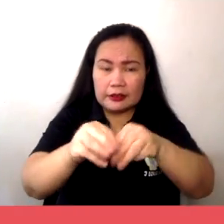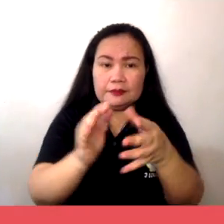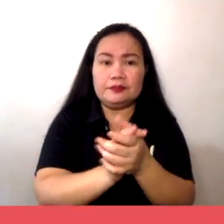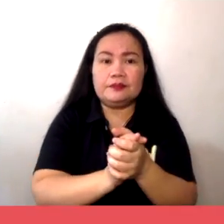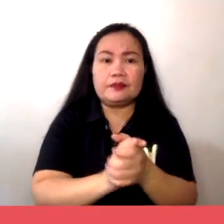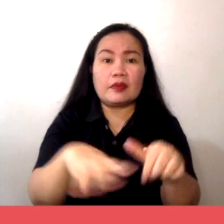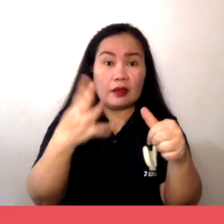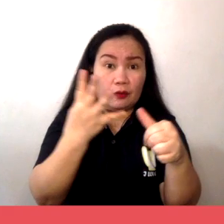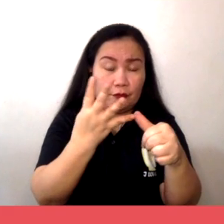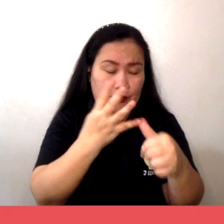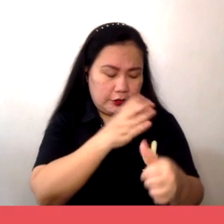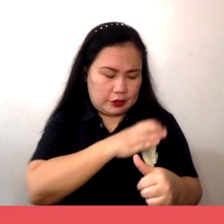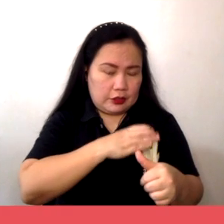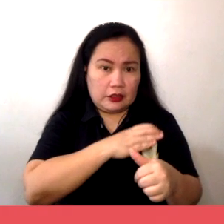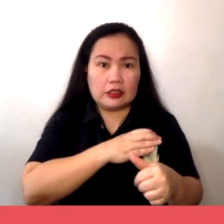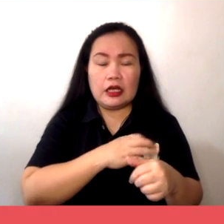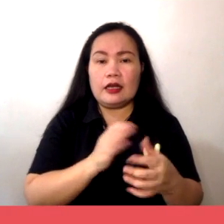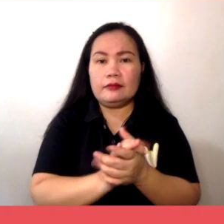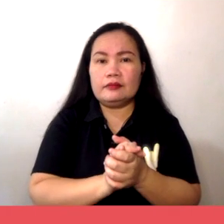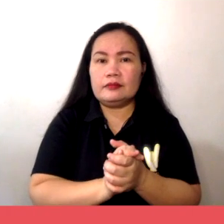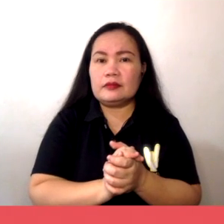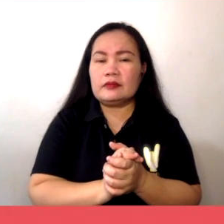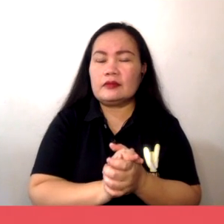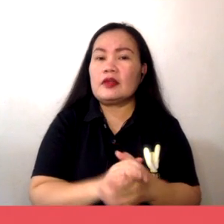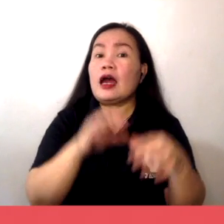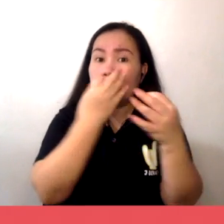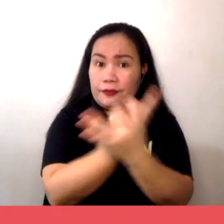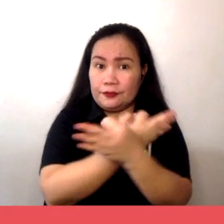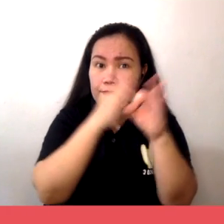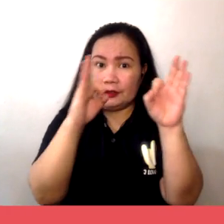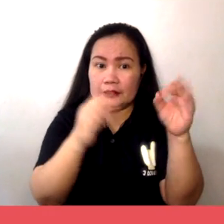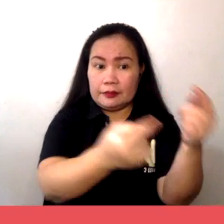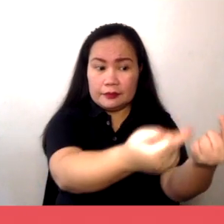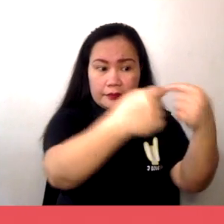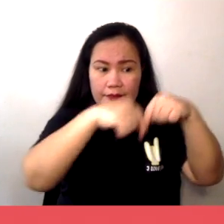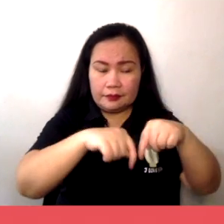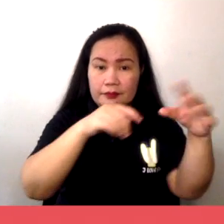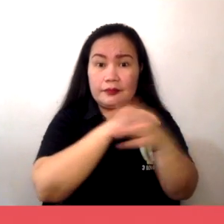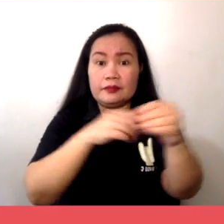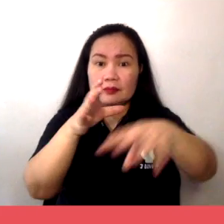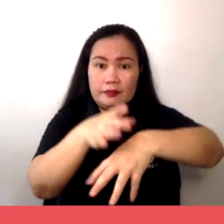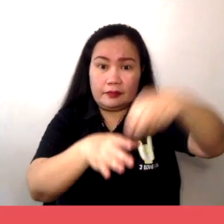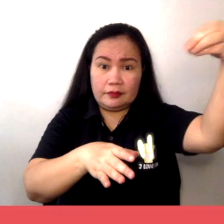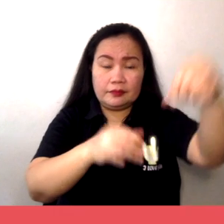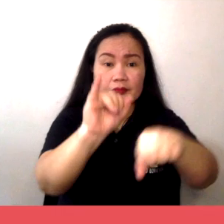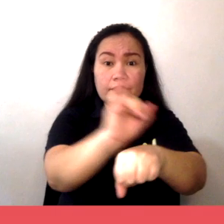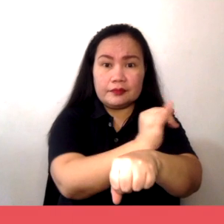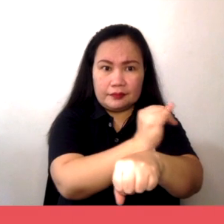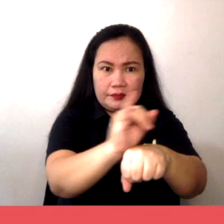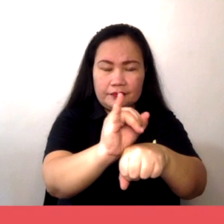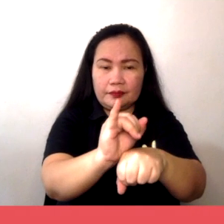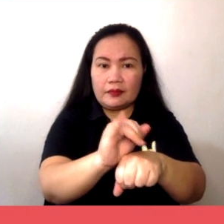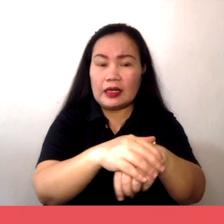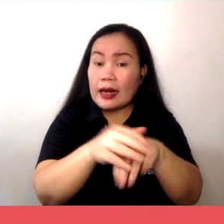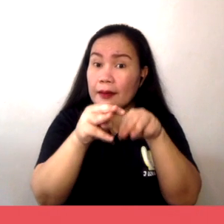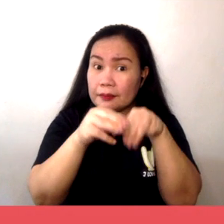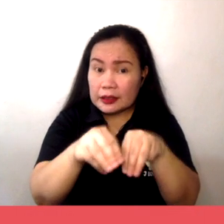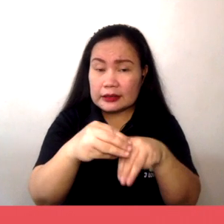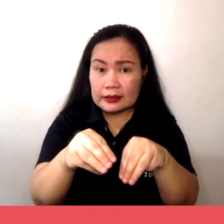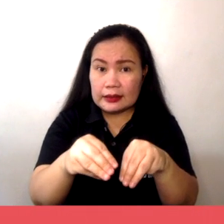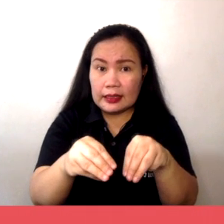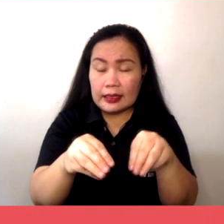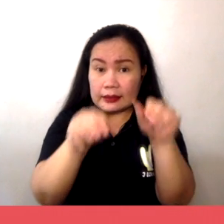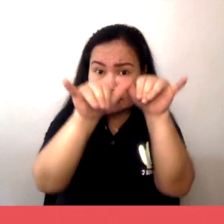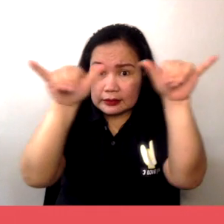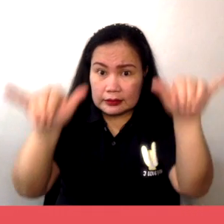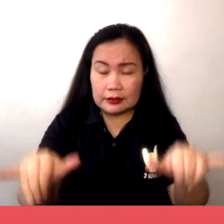ikaapat na katangian ay ang malayang pagpasok at paglabas sa industriya. Ang pamilihan, partikular na